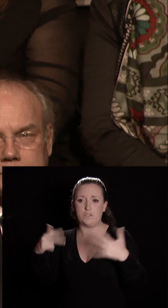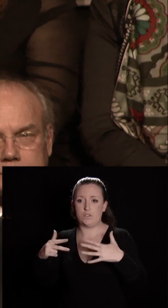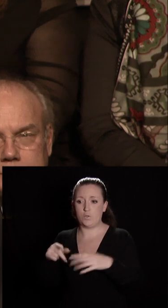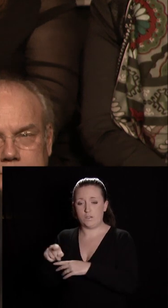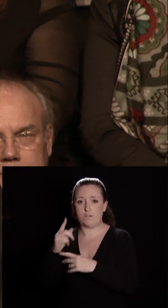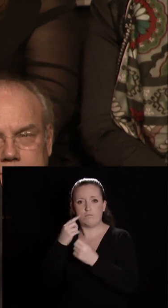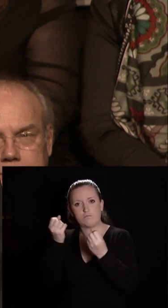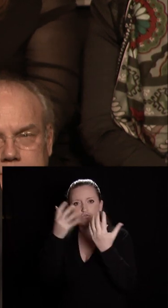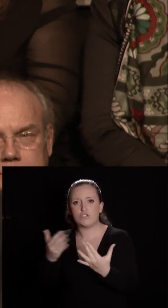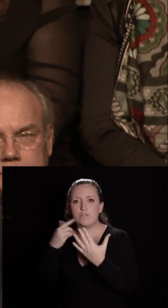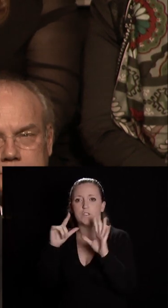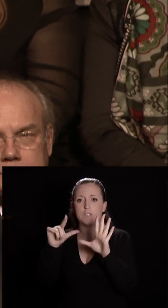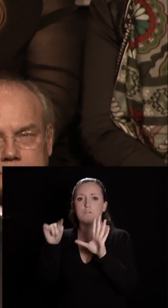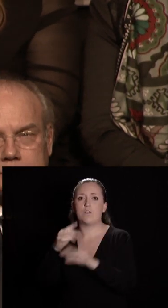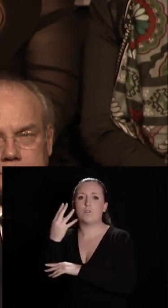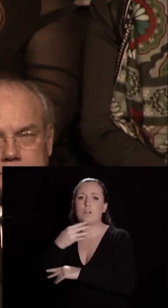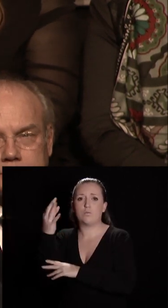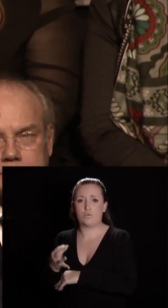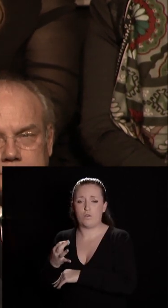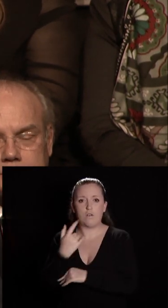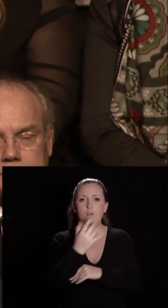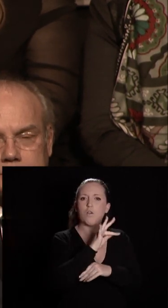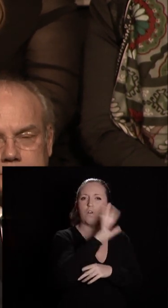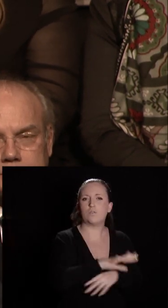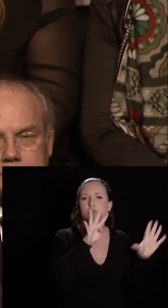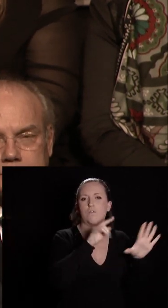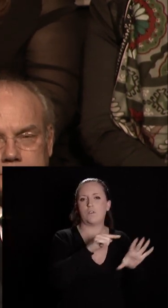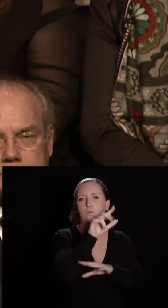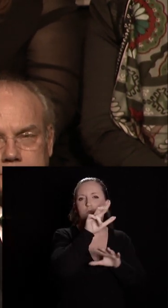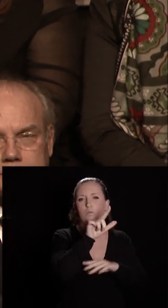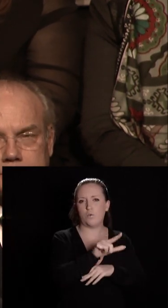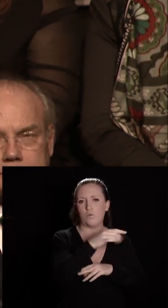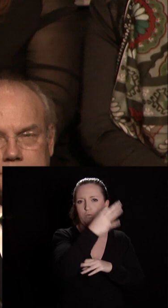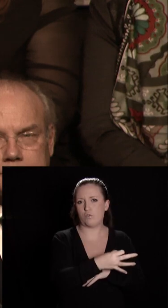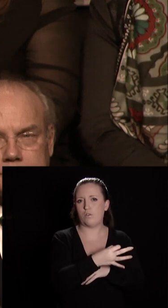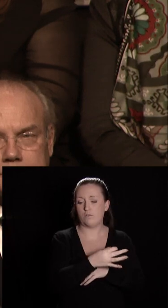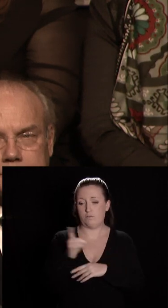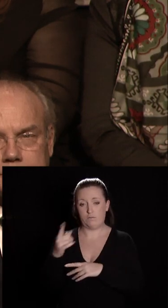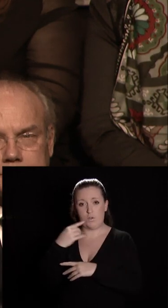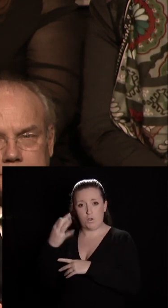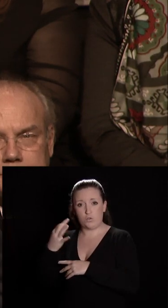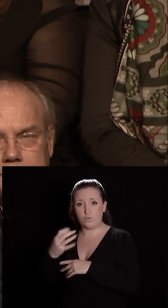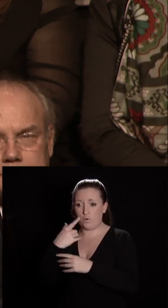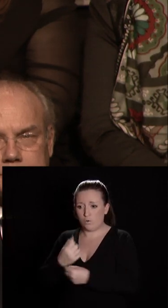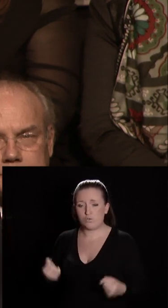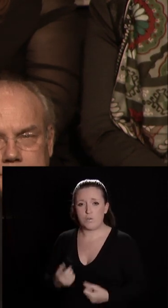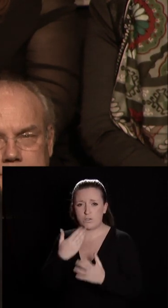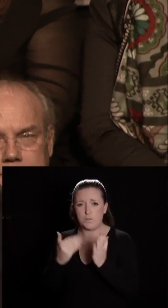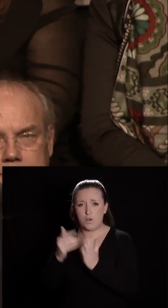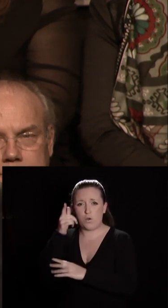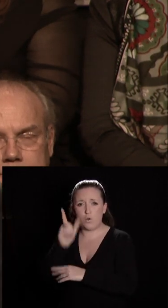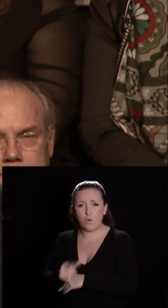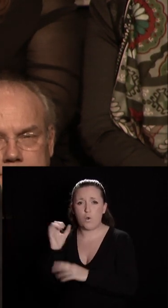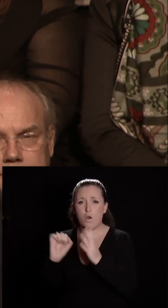,4 %, là où celui de la France est de 9,2 %. Un meilleur taux de chômage qu'à Lyon, à Nancy, à Strasbourg ou à Reims.